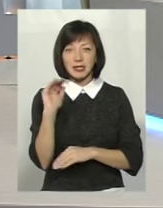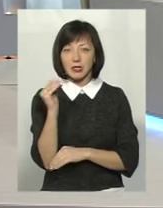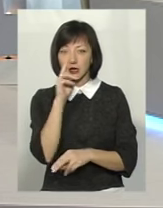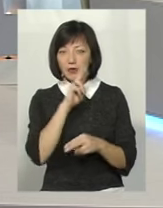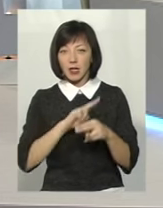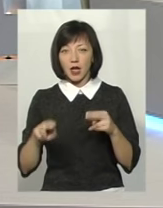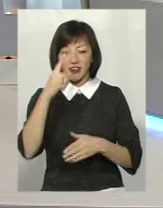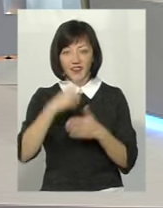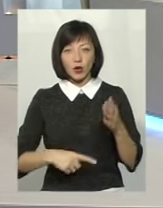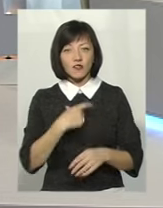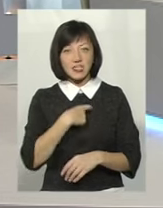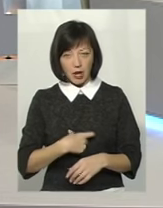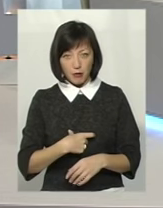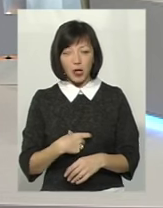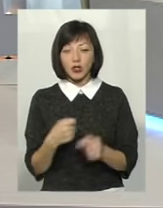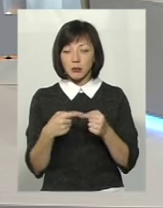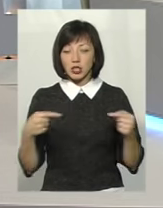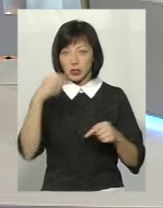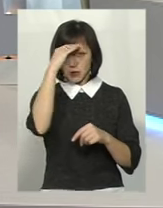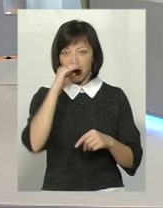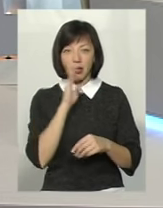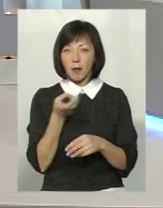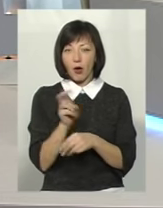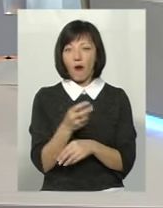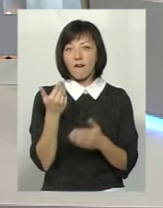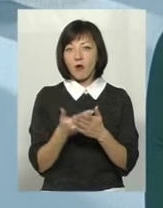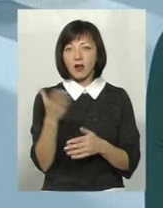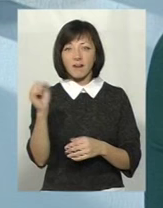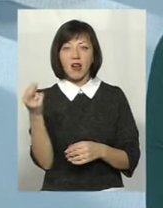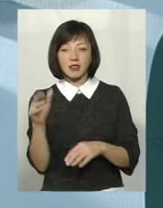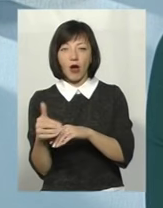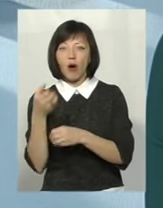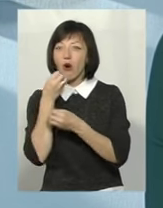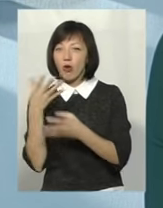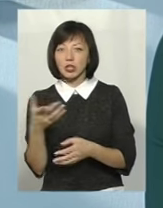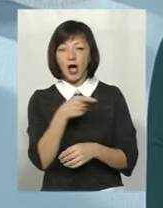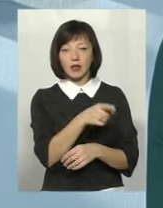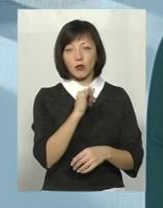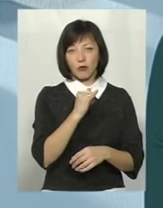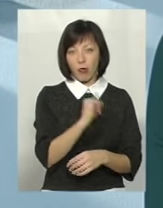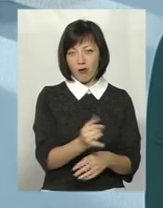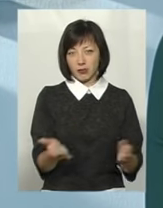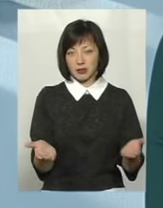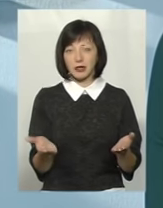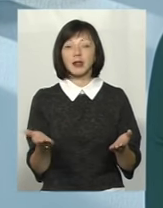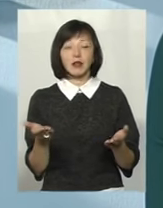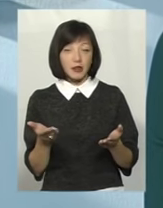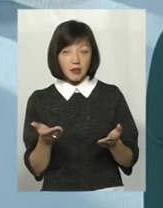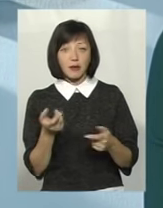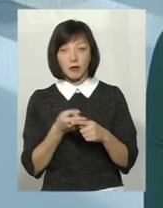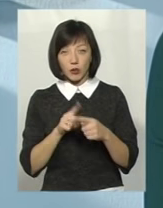втратила оцю віру в себе, щоб інші батьки не приходили і не говорили, от там, Вася хороший, а ти в мене такий поганий, то от